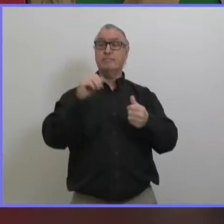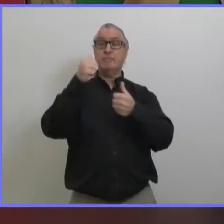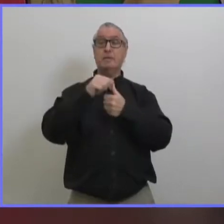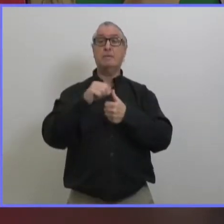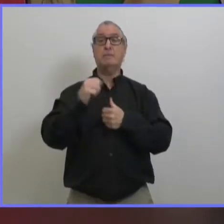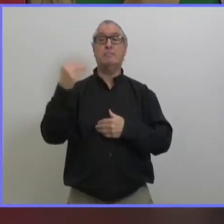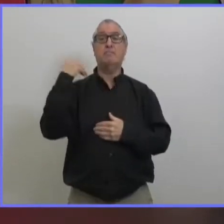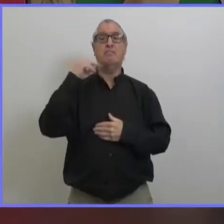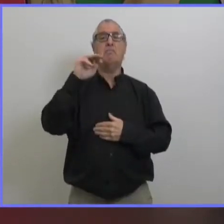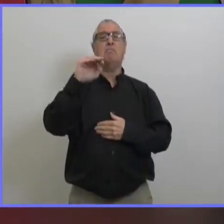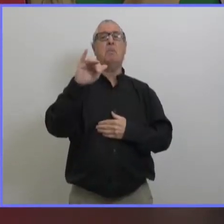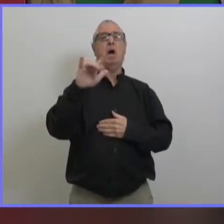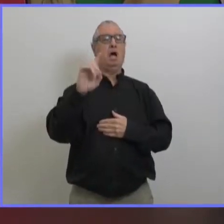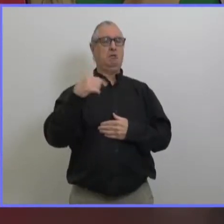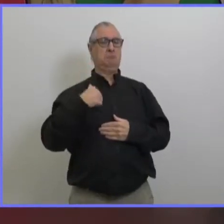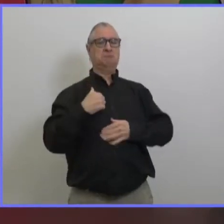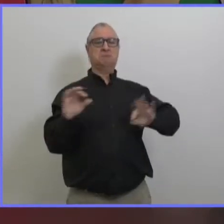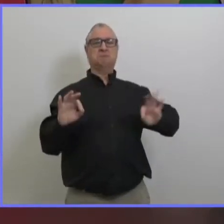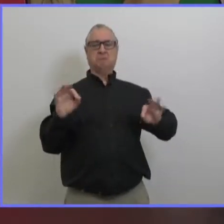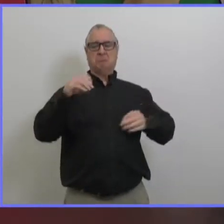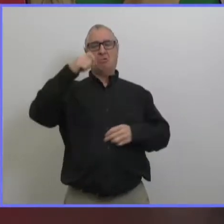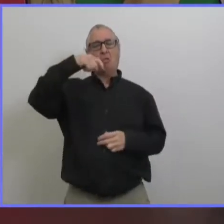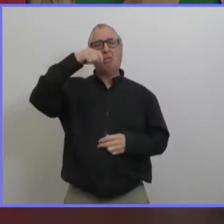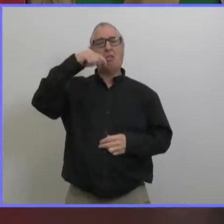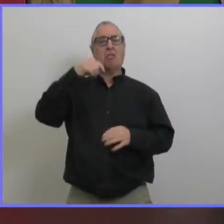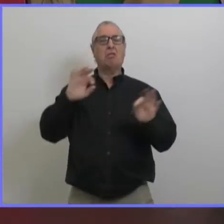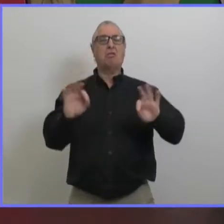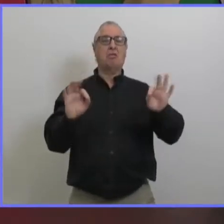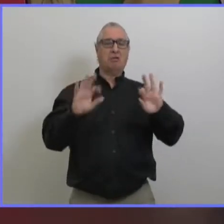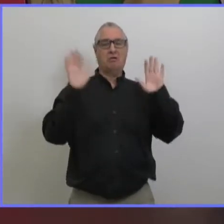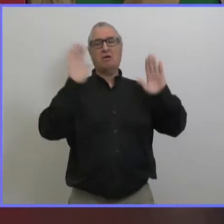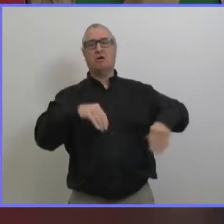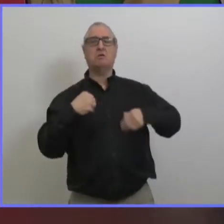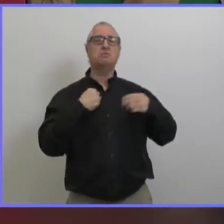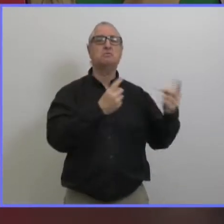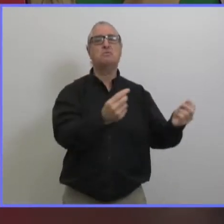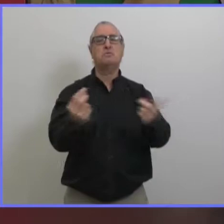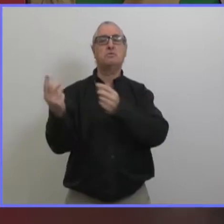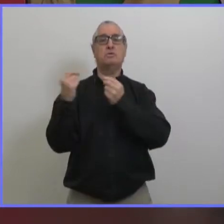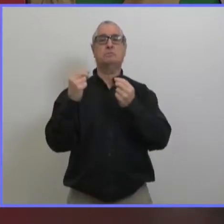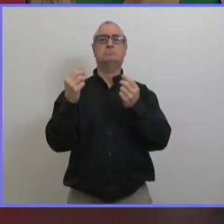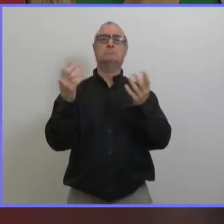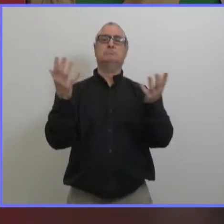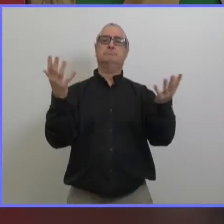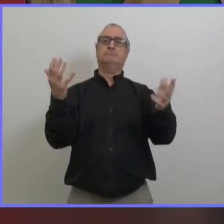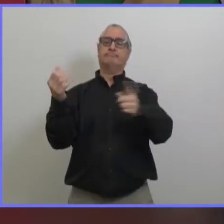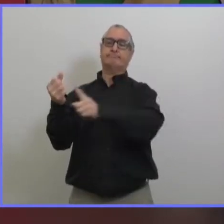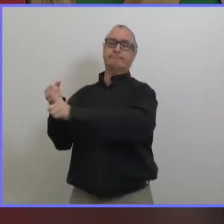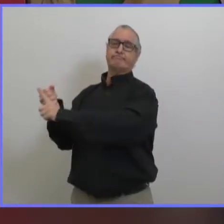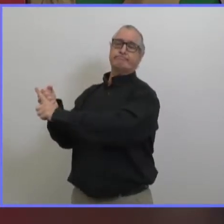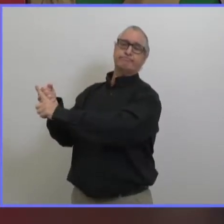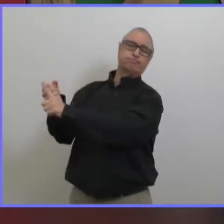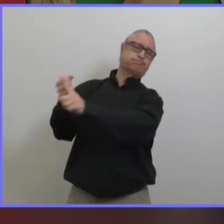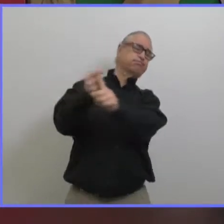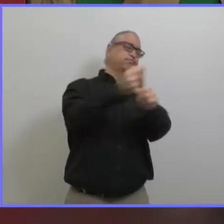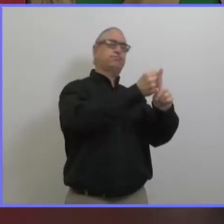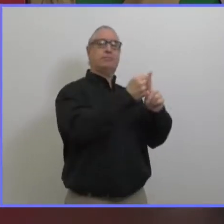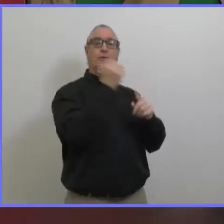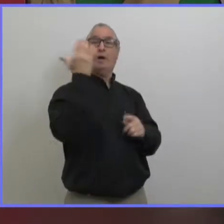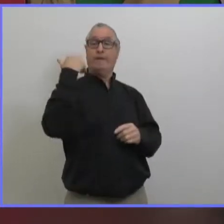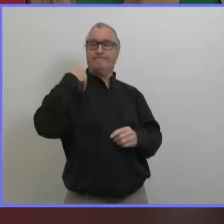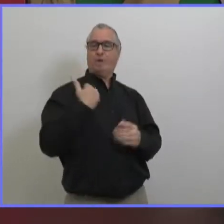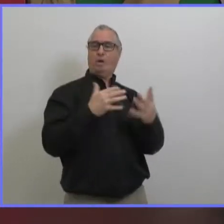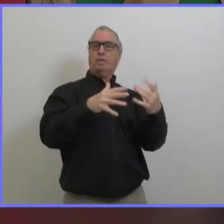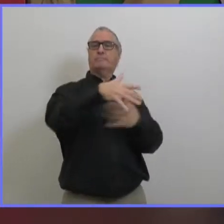pensez pas que c'était la coville parce qu'ils avaient des symptômes qui étaient très bénins et en fait ils se sont retrouvés en contact avec beaucoup de gens